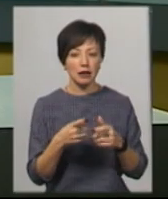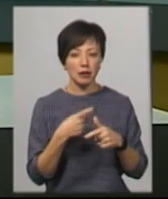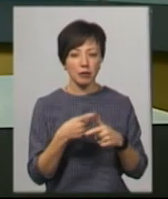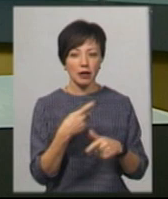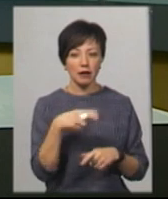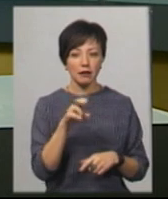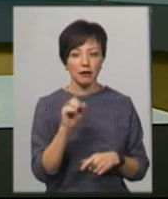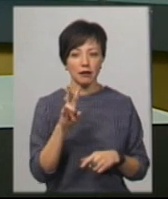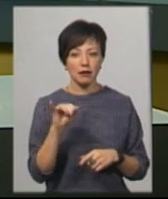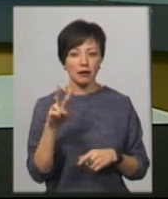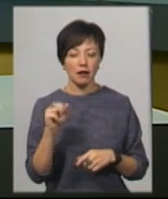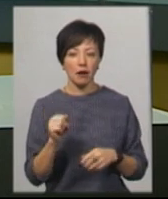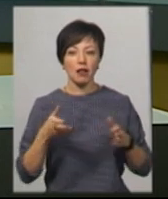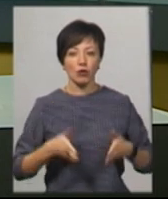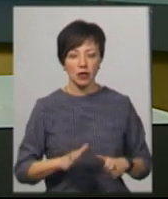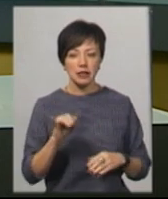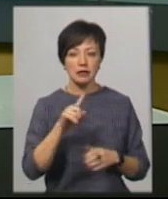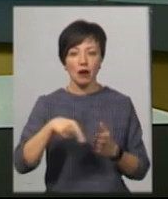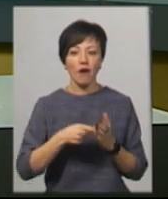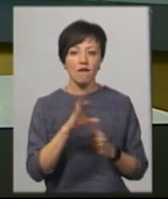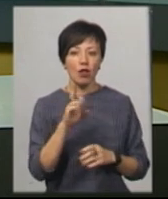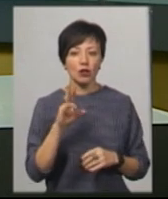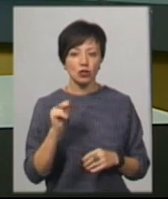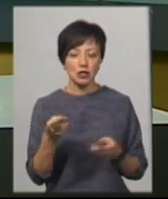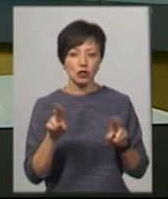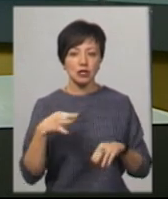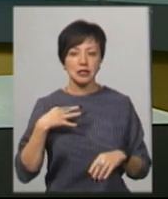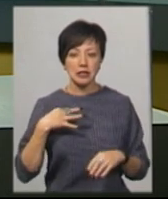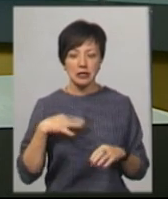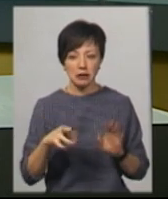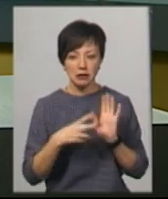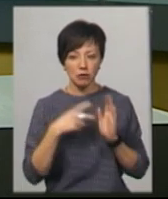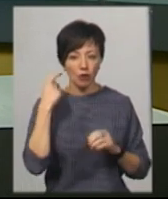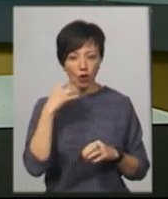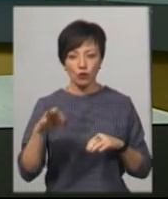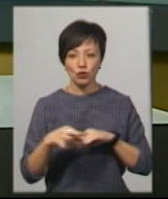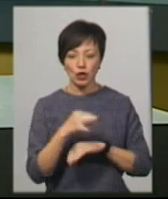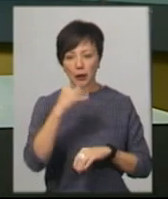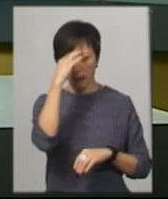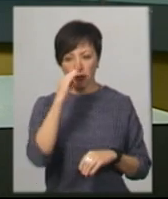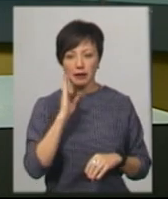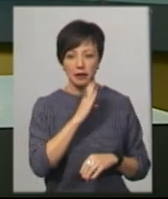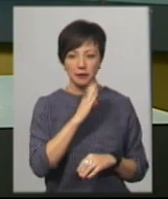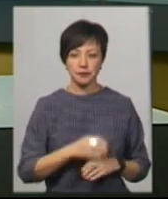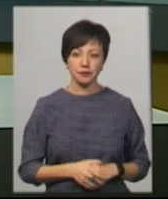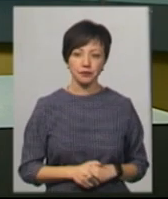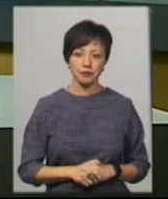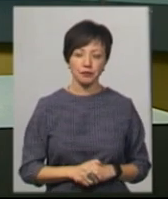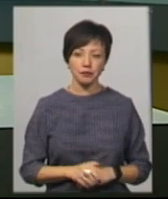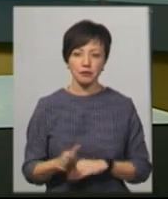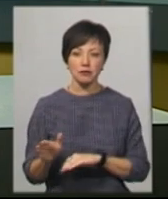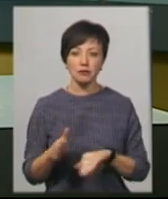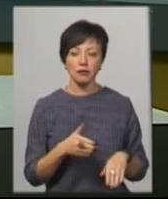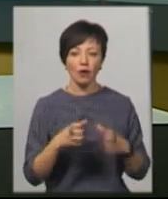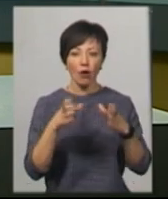короля Данила. Родом чоловік із Волочийська. У Романа залишився 7-річний син, дружина і батьки. У